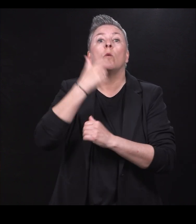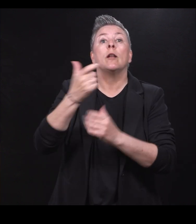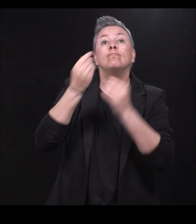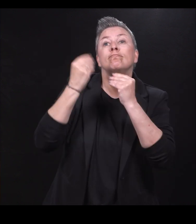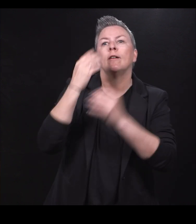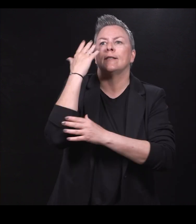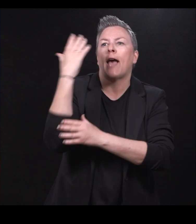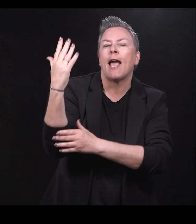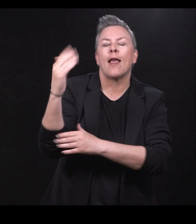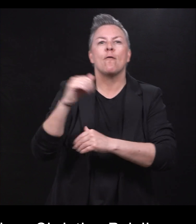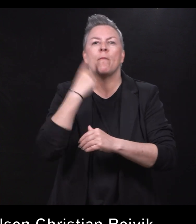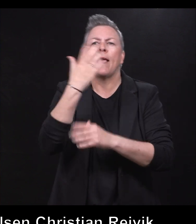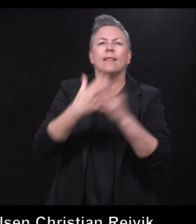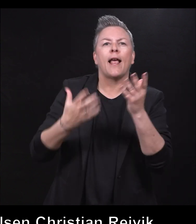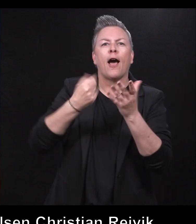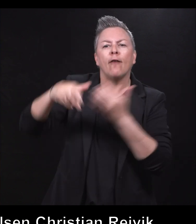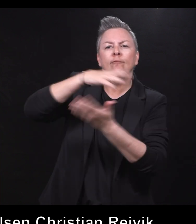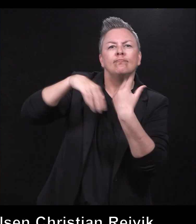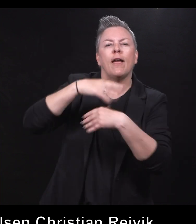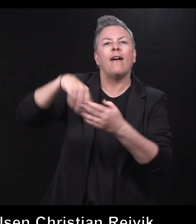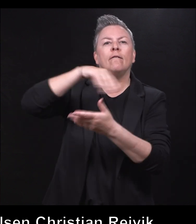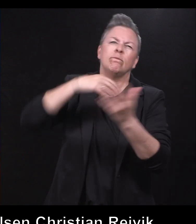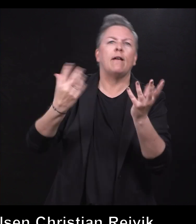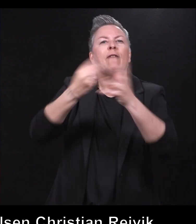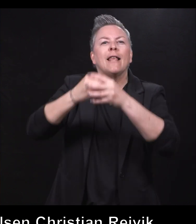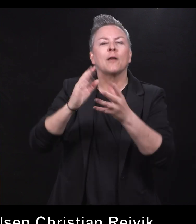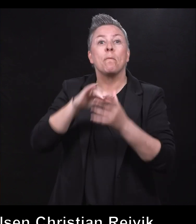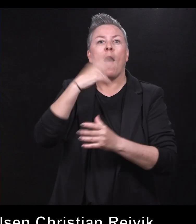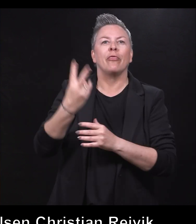og blir en del av et fellesskap med andre som bor.